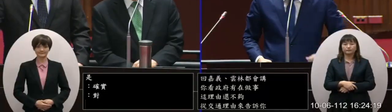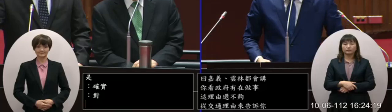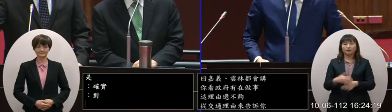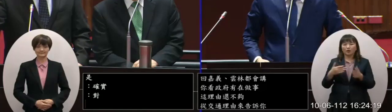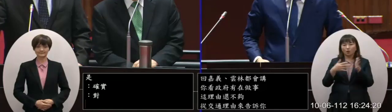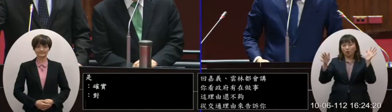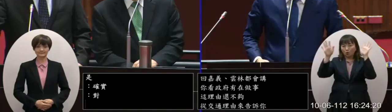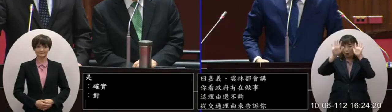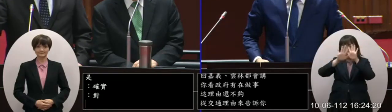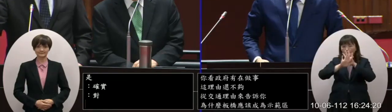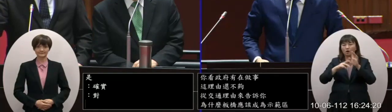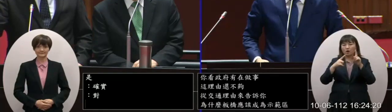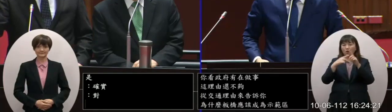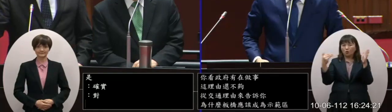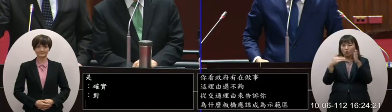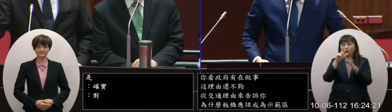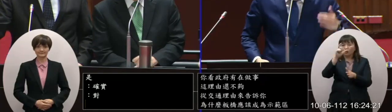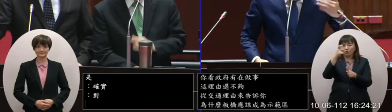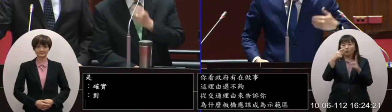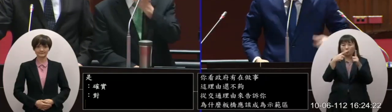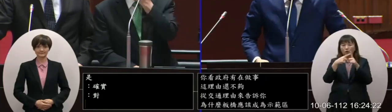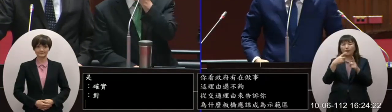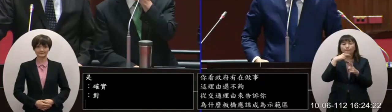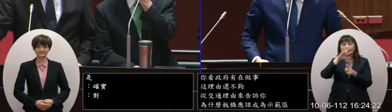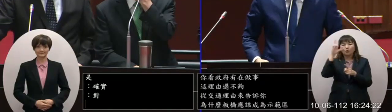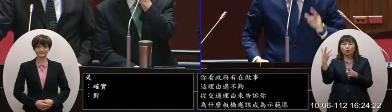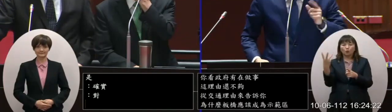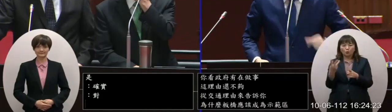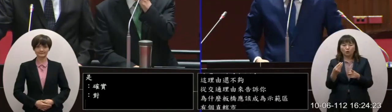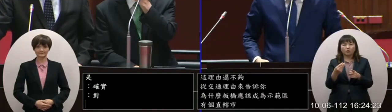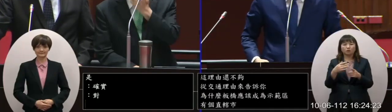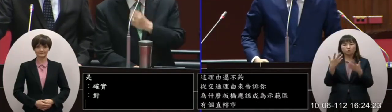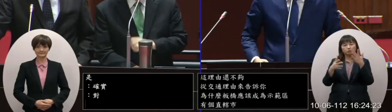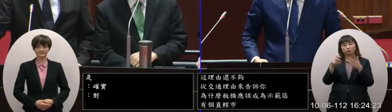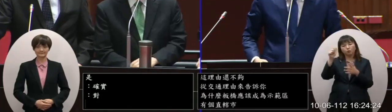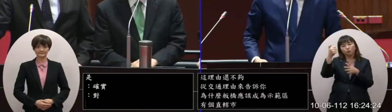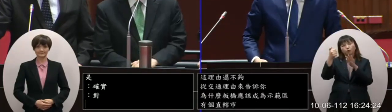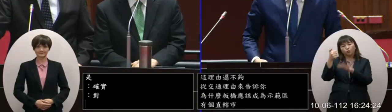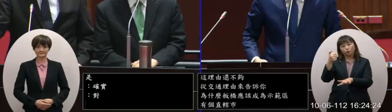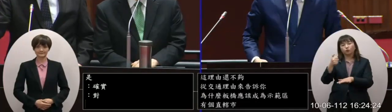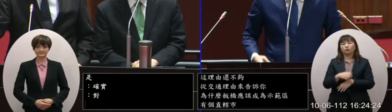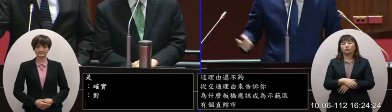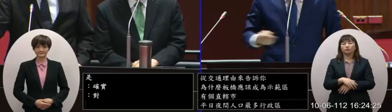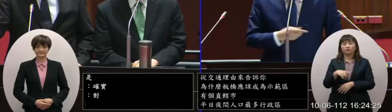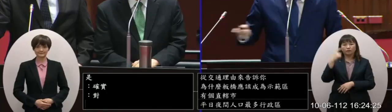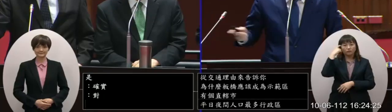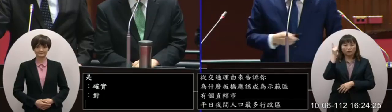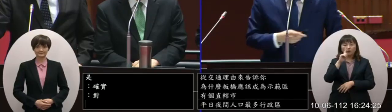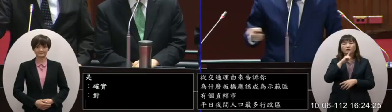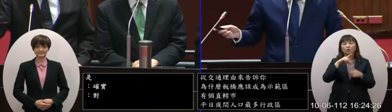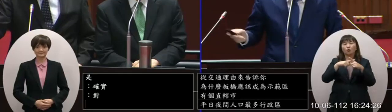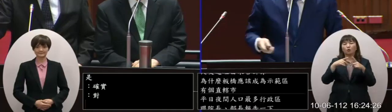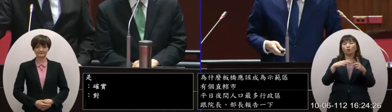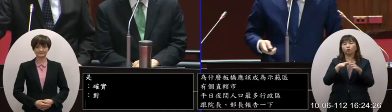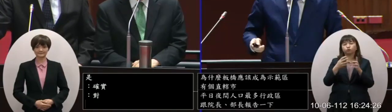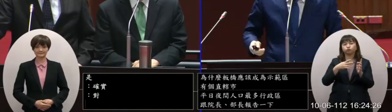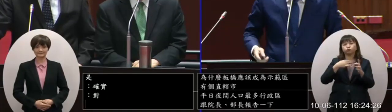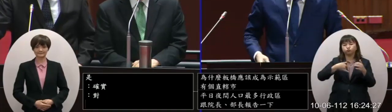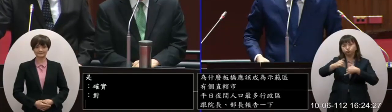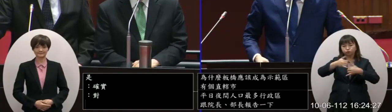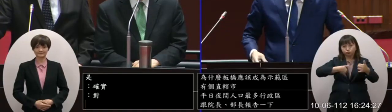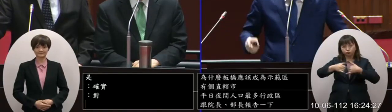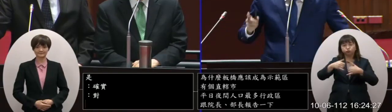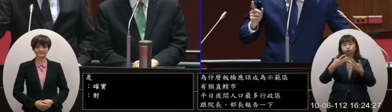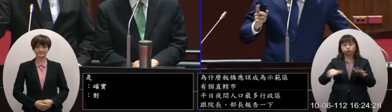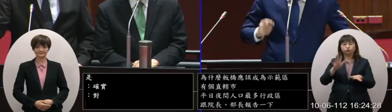到夜間的時候將近六十萬人但白天就少了少到不到五十萬這告訴我們什麼移動沒錯